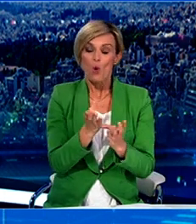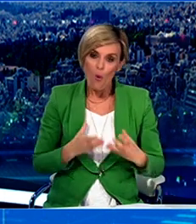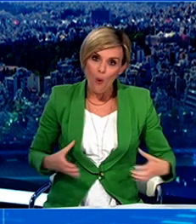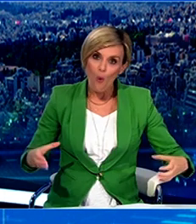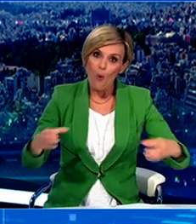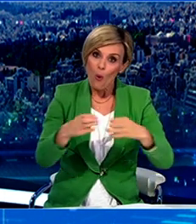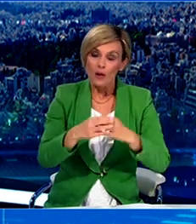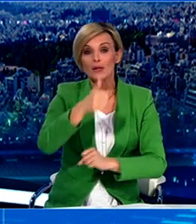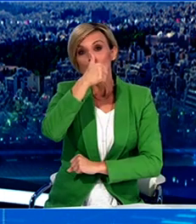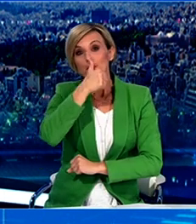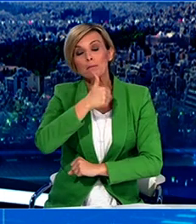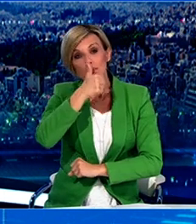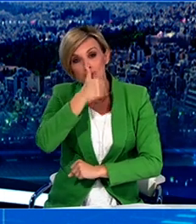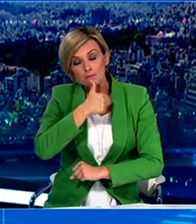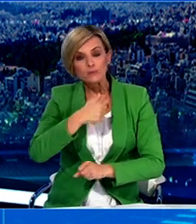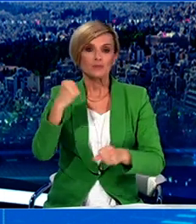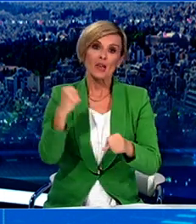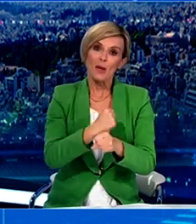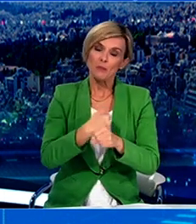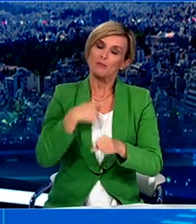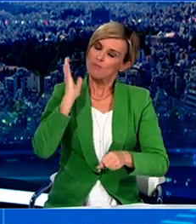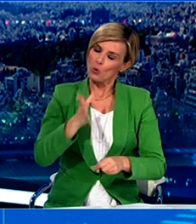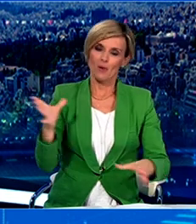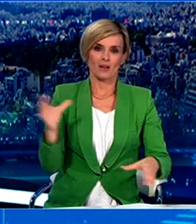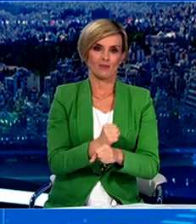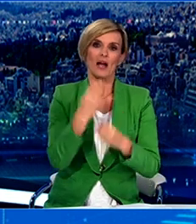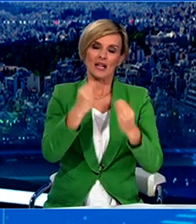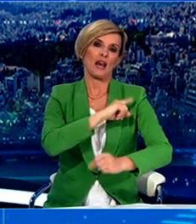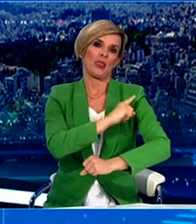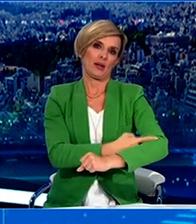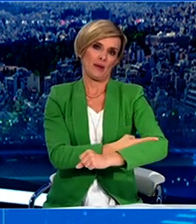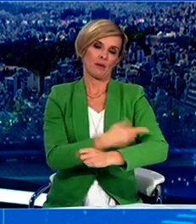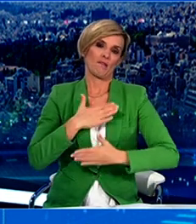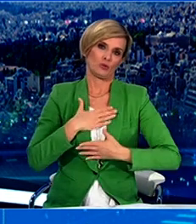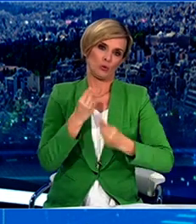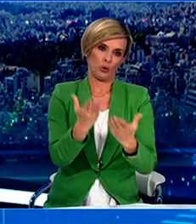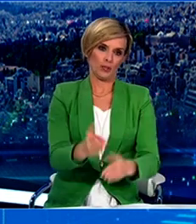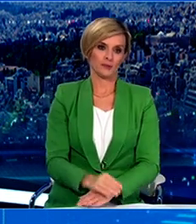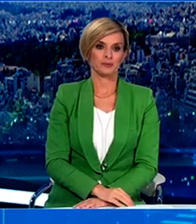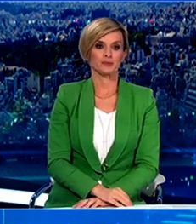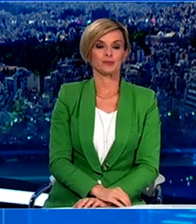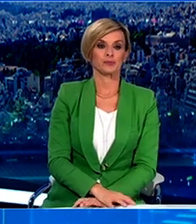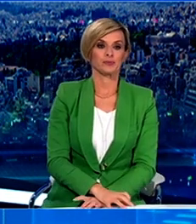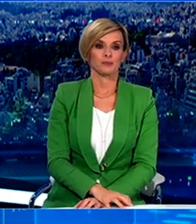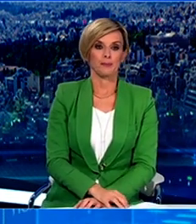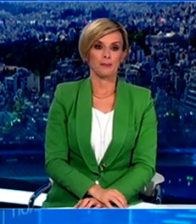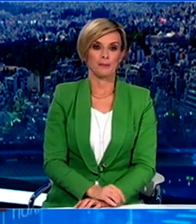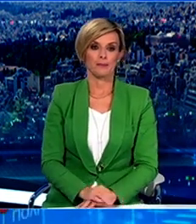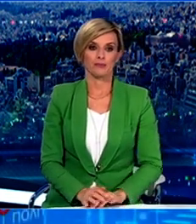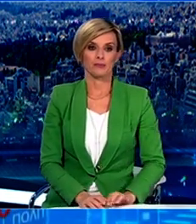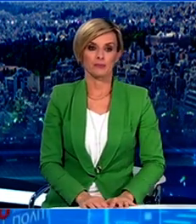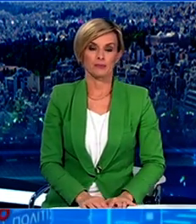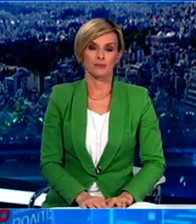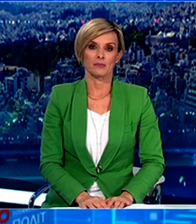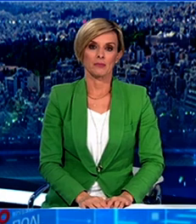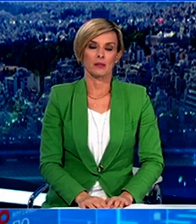με υπομονή, με επιμονή, θα τα καταφέρουμε. Καλή δύναμη σε όλους. Σας ευχαριστώ. Ευχαριστούμε κύριε Υπουργέ.